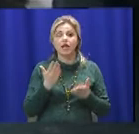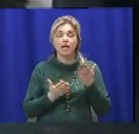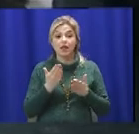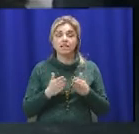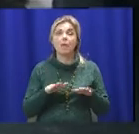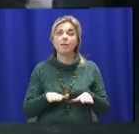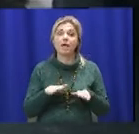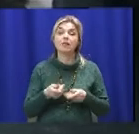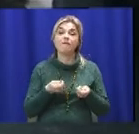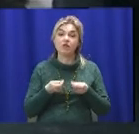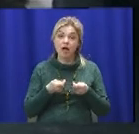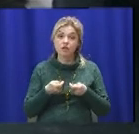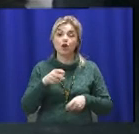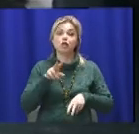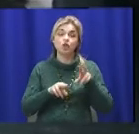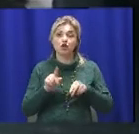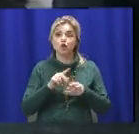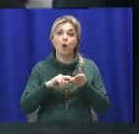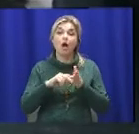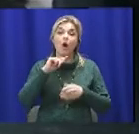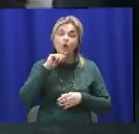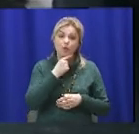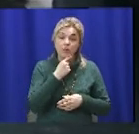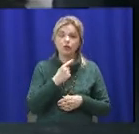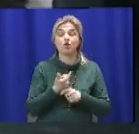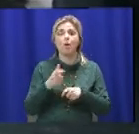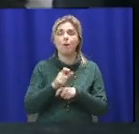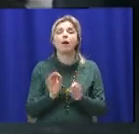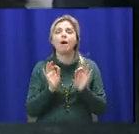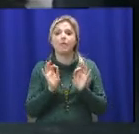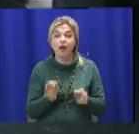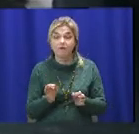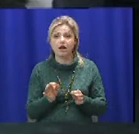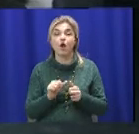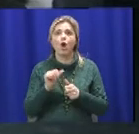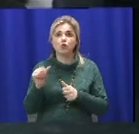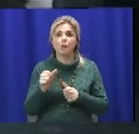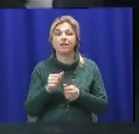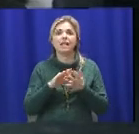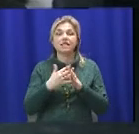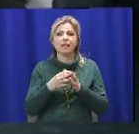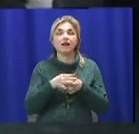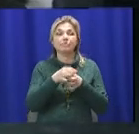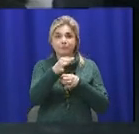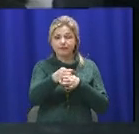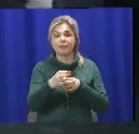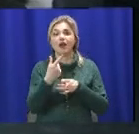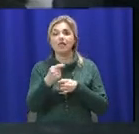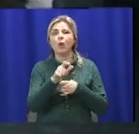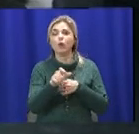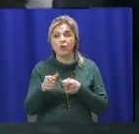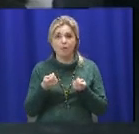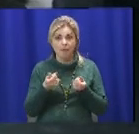если местная власть посчитает, что экономически более правильно, особенно это касается отдаленных сел с маленьким количеством населения,